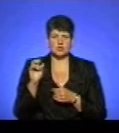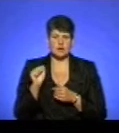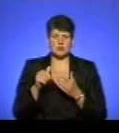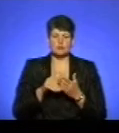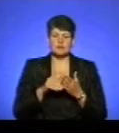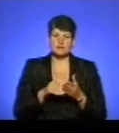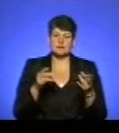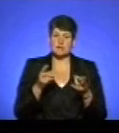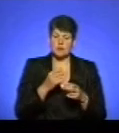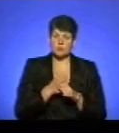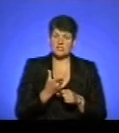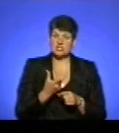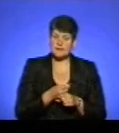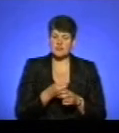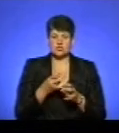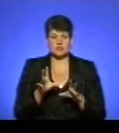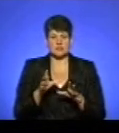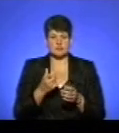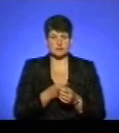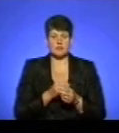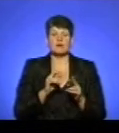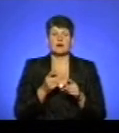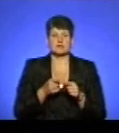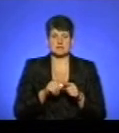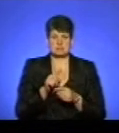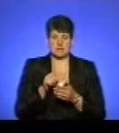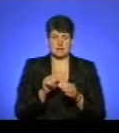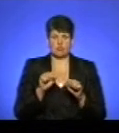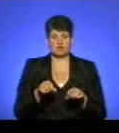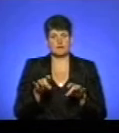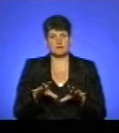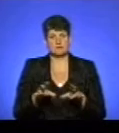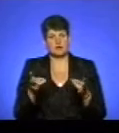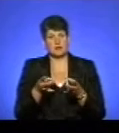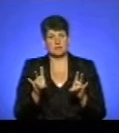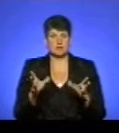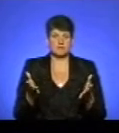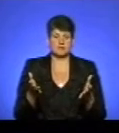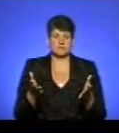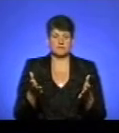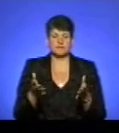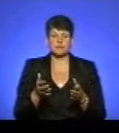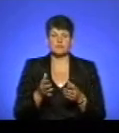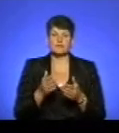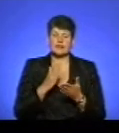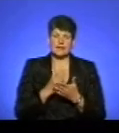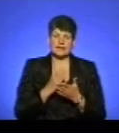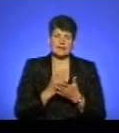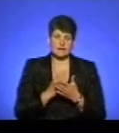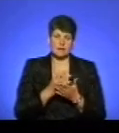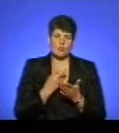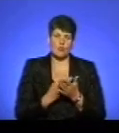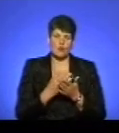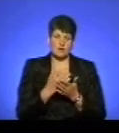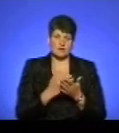проводити щеплення, чи ні. Як це питання можна вирішити? Чи необхідно, чи ні? Відповідно, є покази